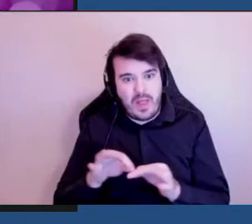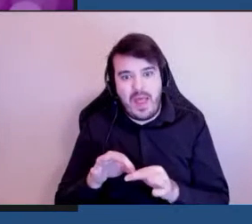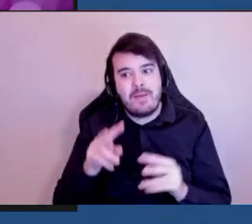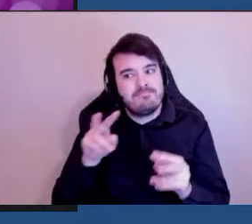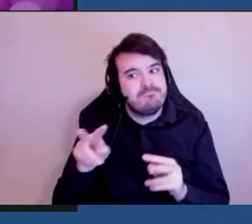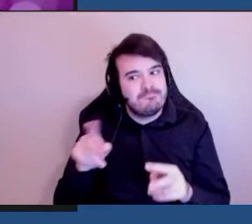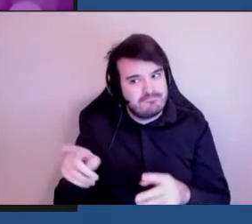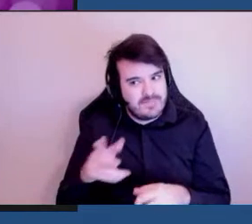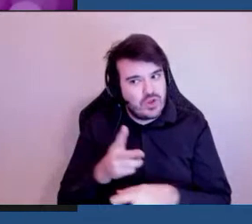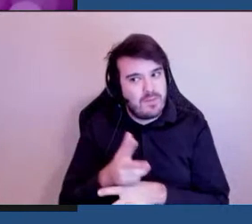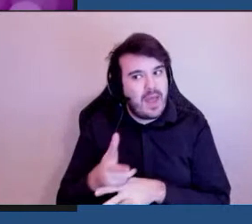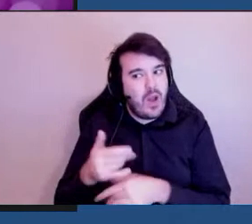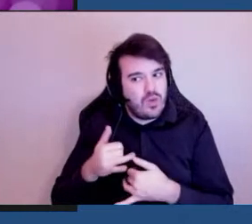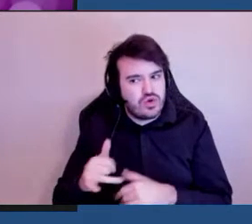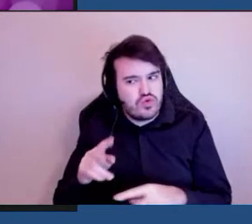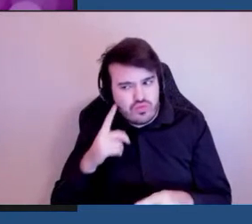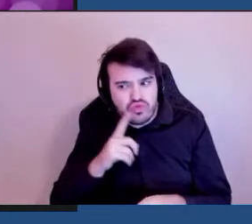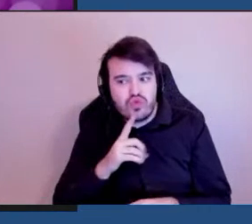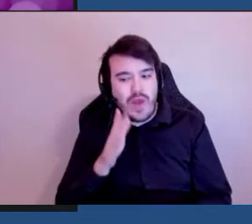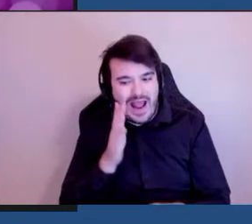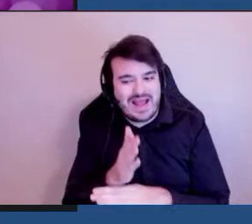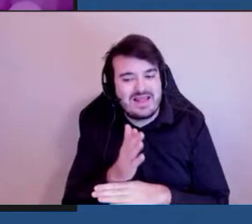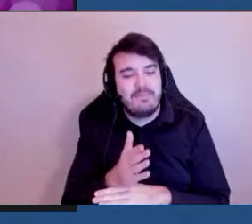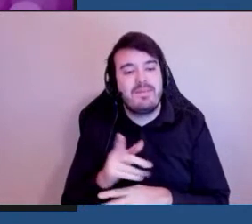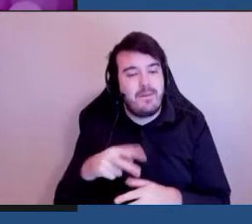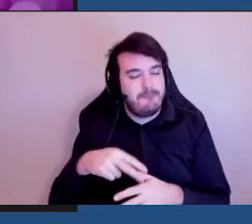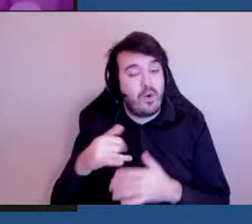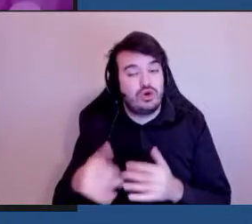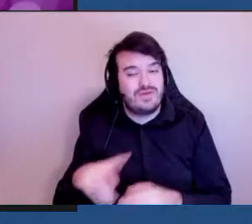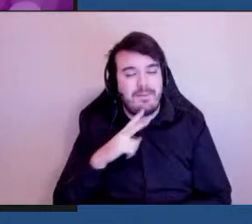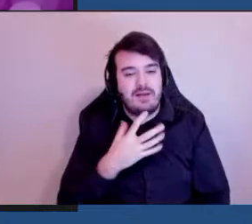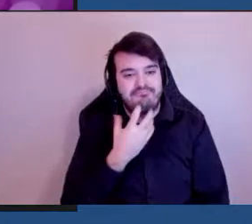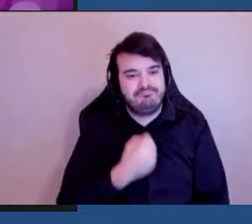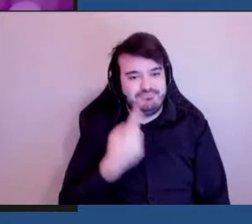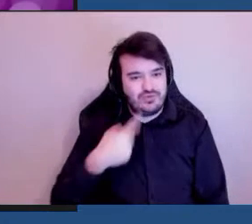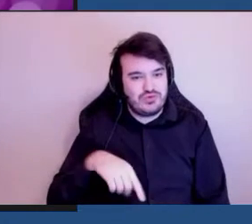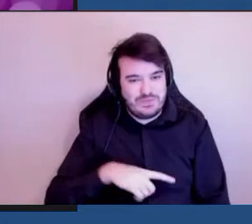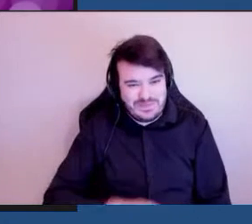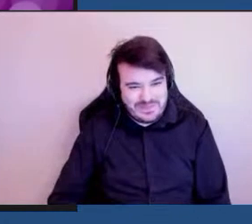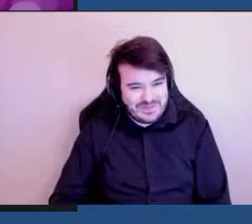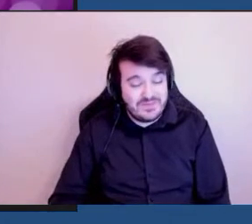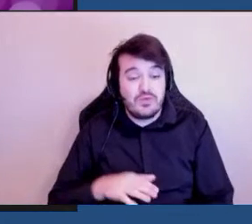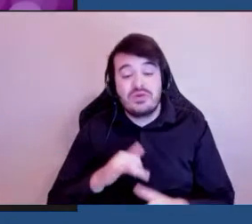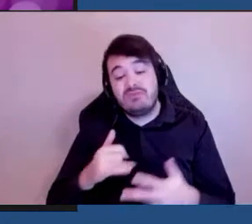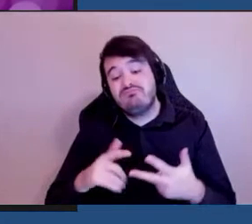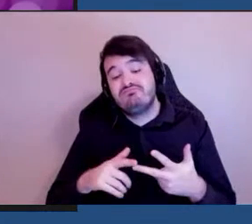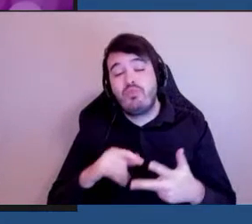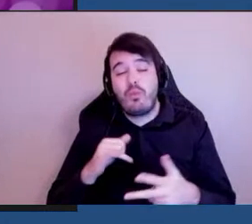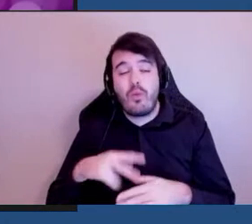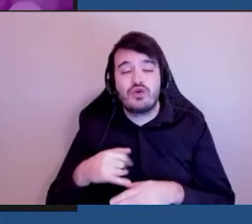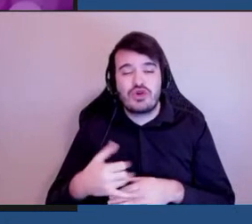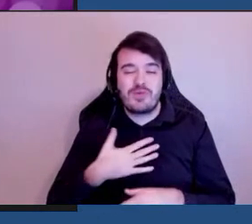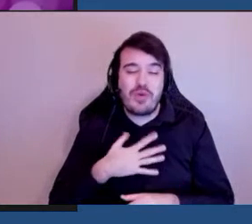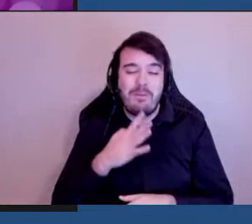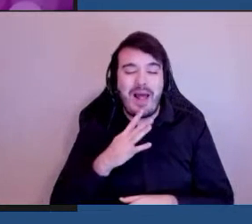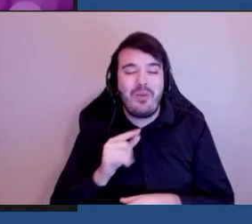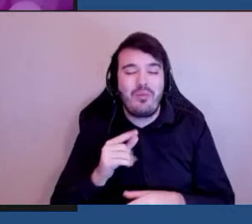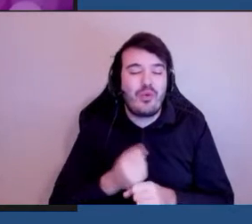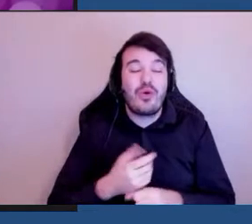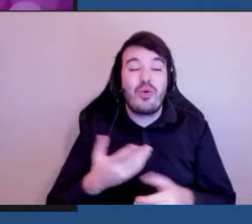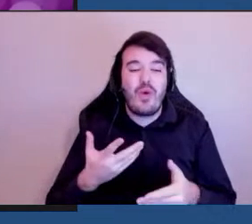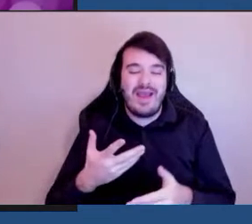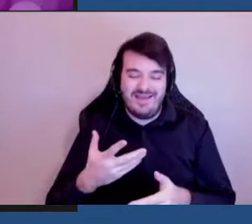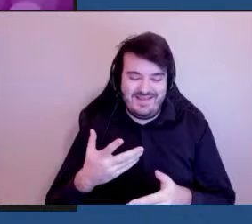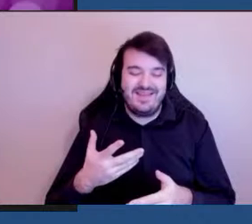accessibles. Cette année, c'est un projet qui nous est cher. Et en dernier lieu, le dernier projet dont j'aimerais vous parler est